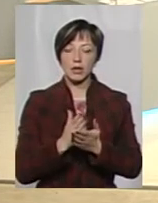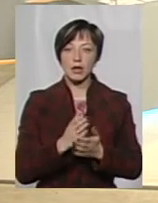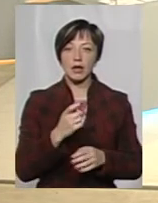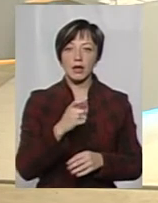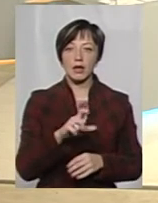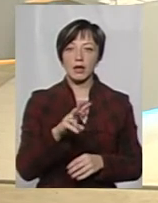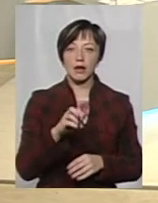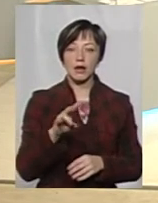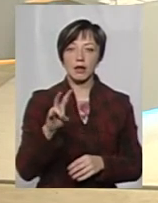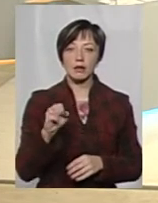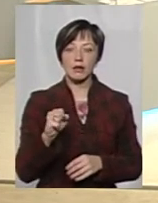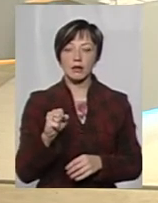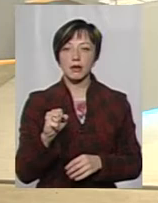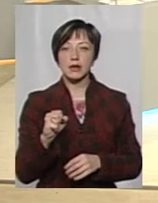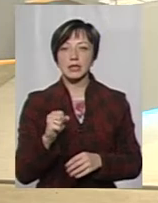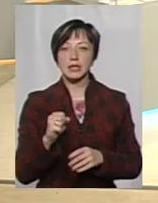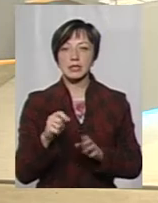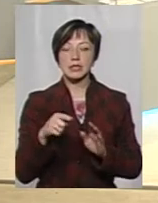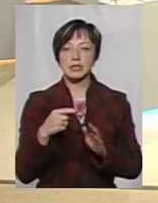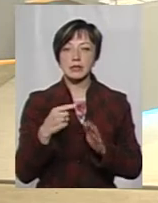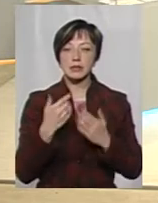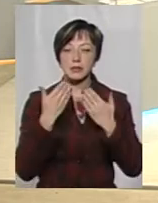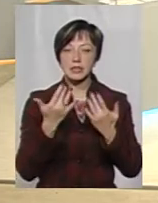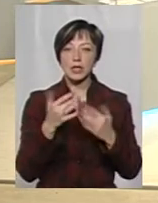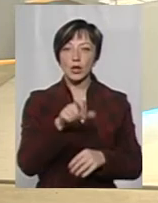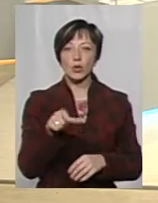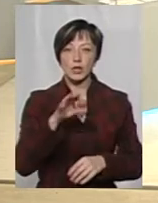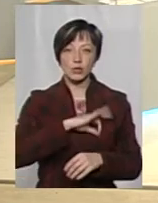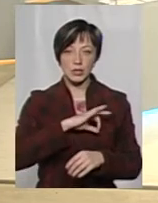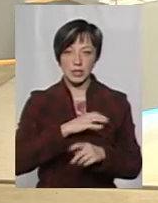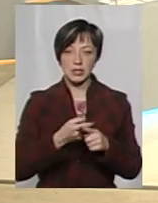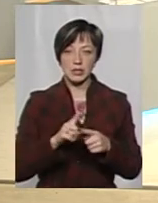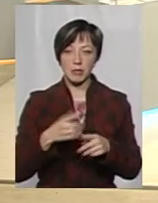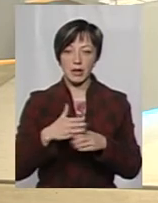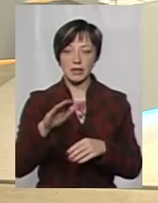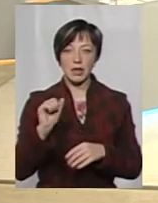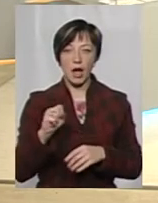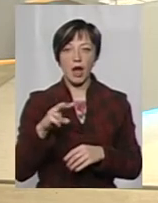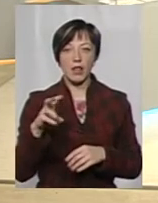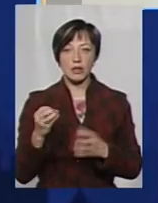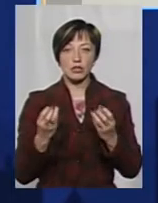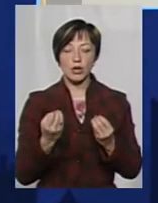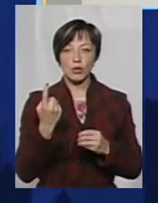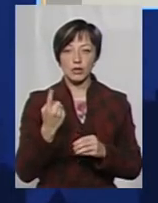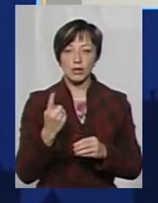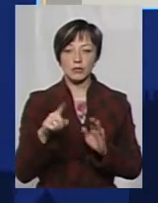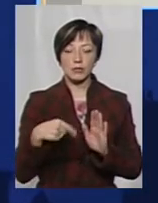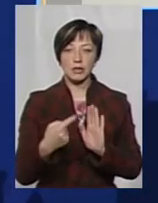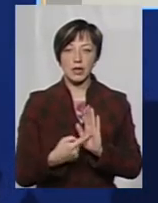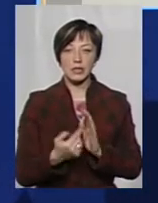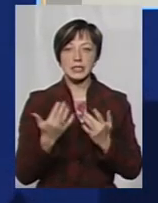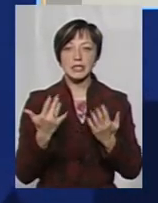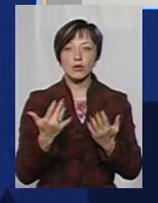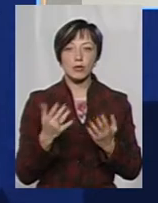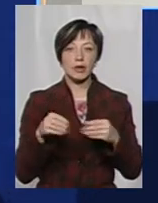Вахбі запитує, ви вже відповіли, скільки людей області скористалися цими кредитами, але ще одна частинка питання, а